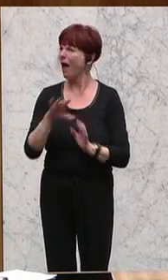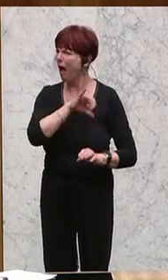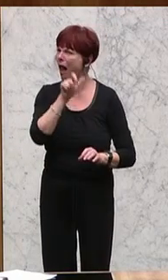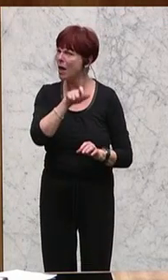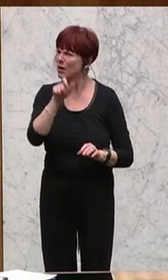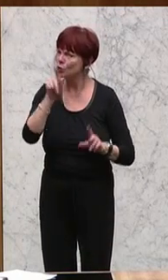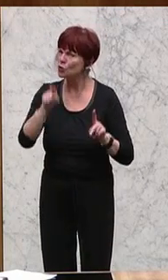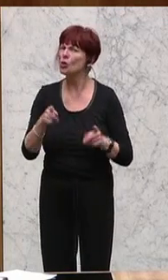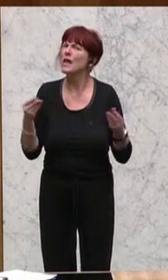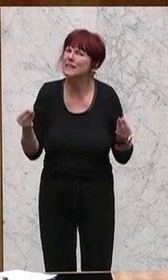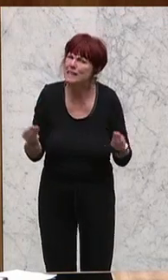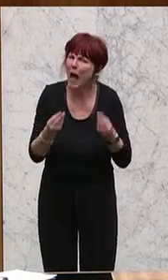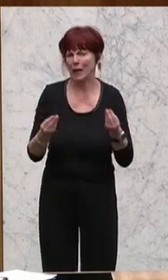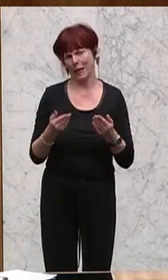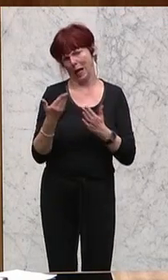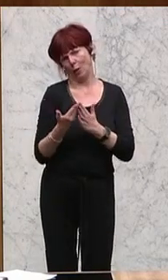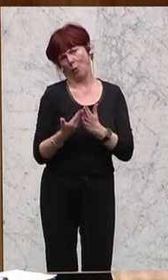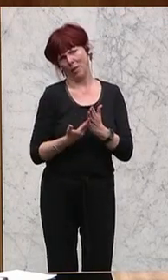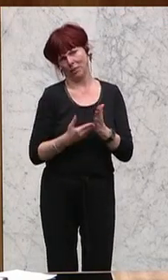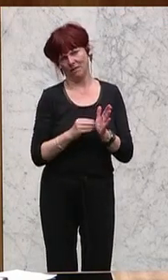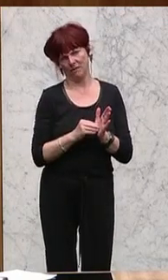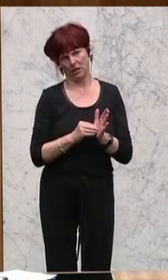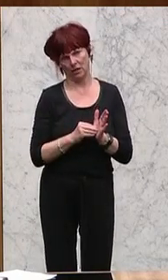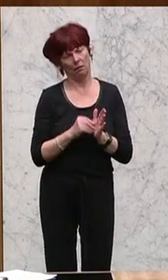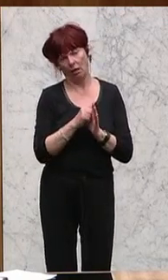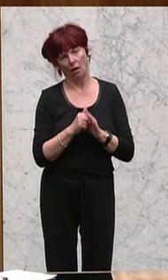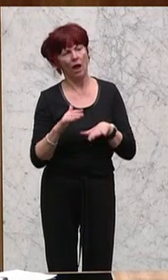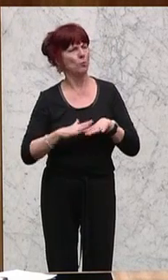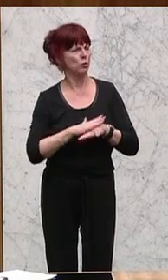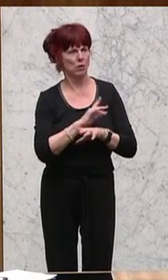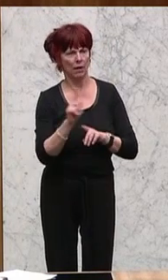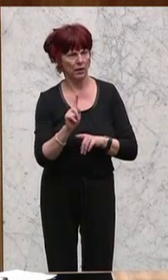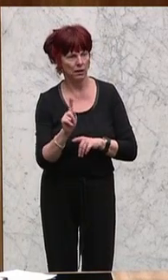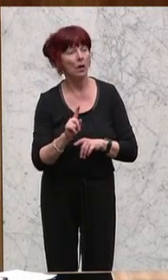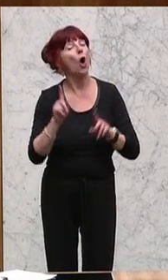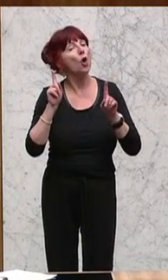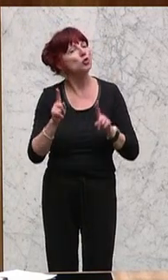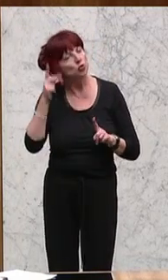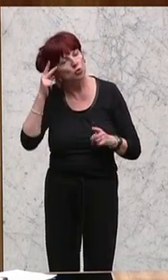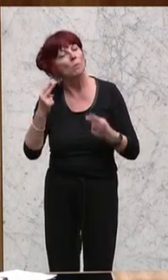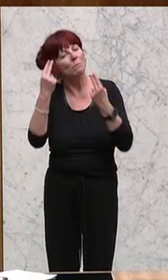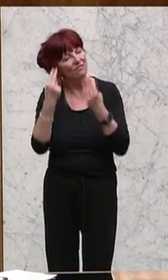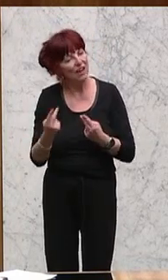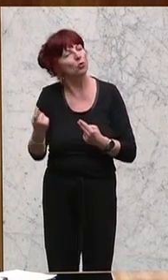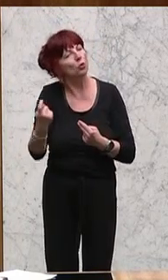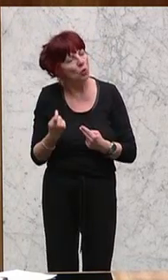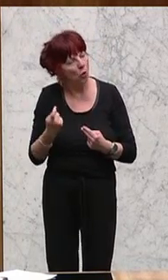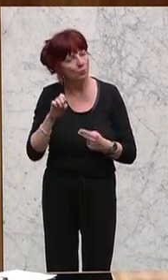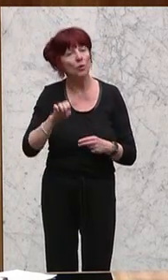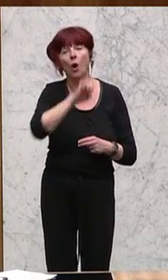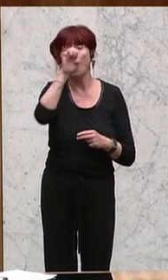sachlich miteinander umgehen und wenn es zur Bewertung kommt, dass es europarechtswidrig ist, dann ist es durchaus auch ein